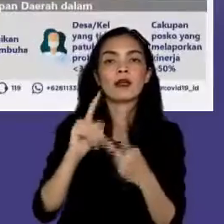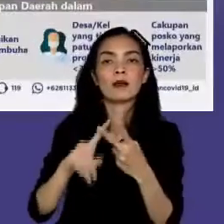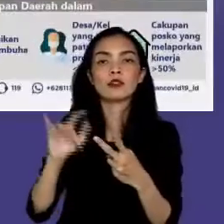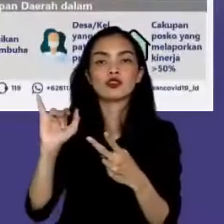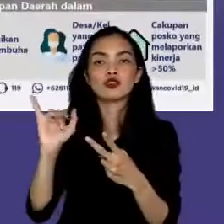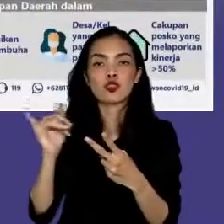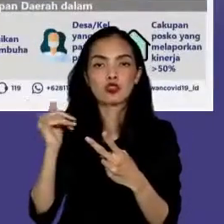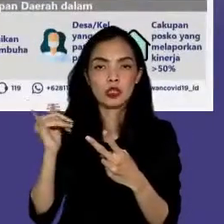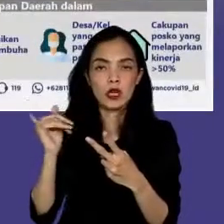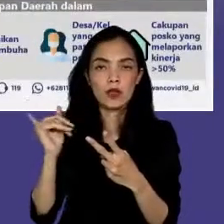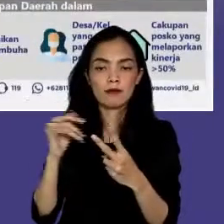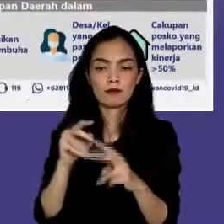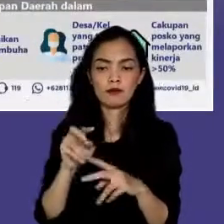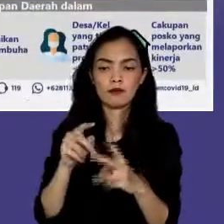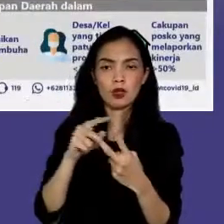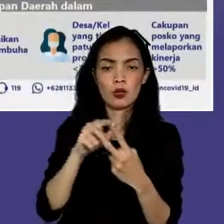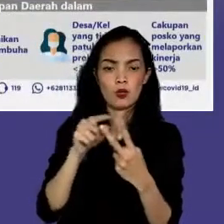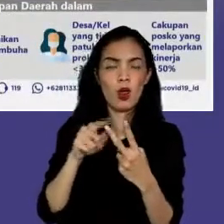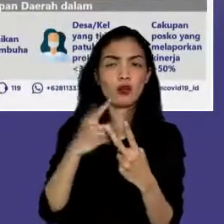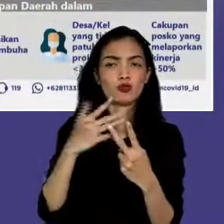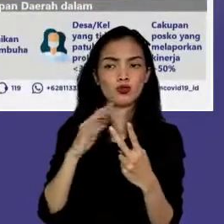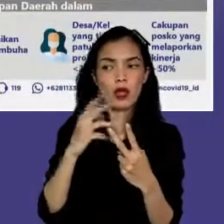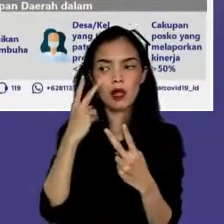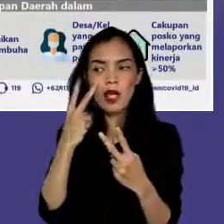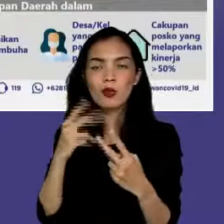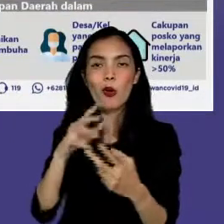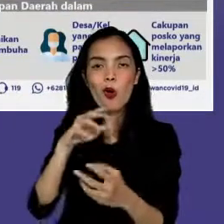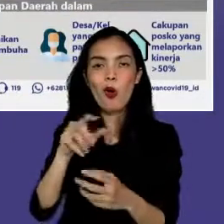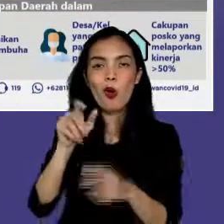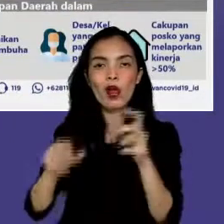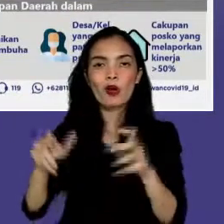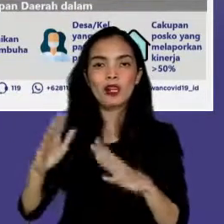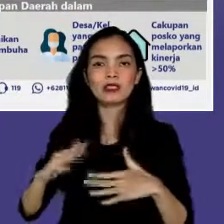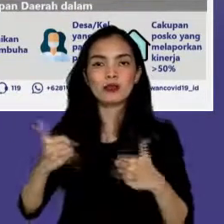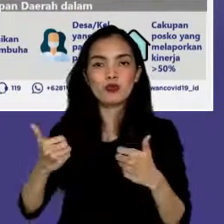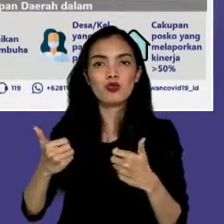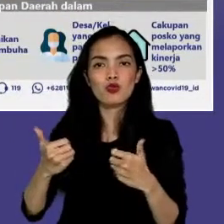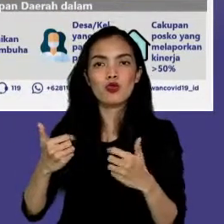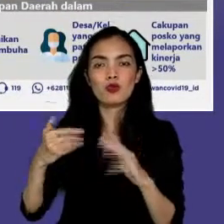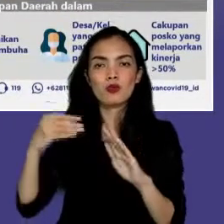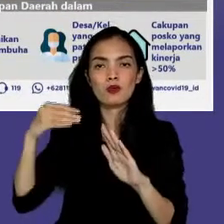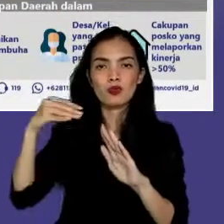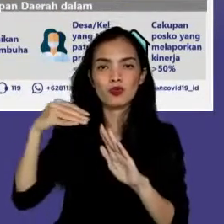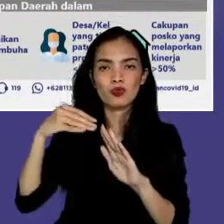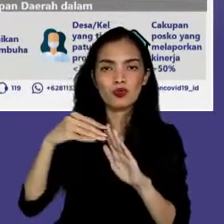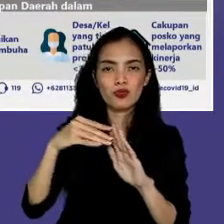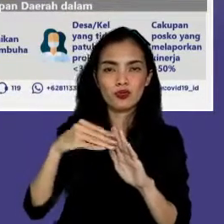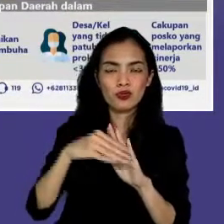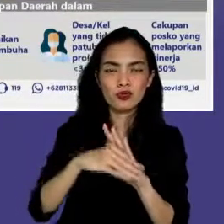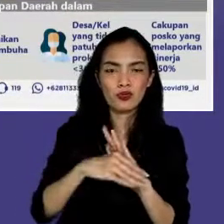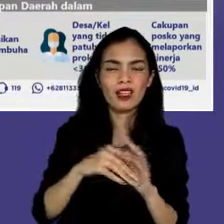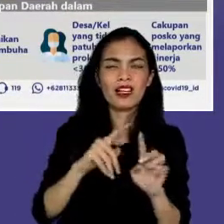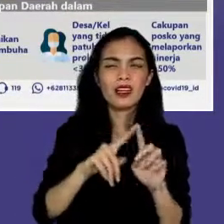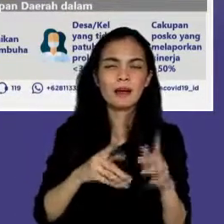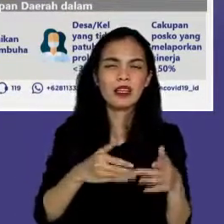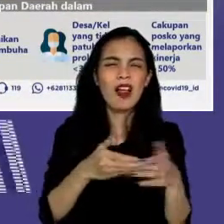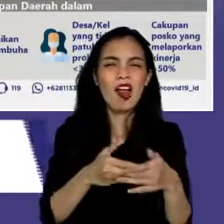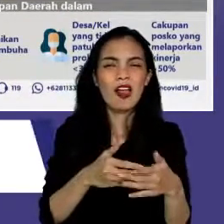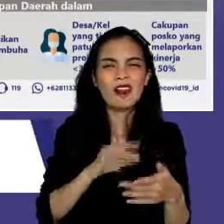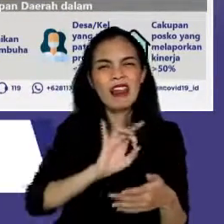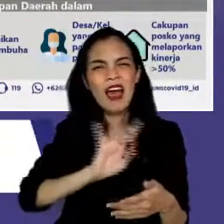Kedua provinsi ini masih menunjukkan adanya penurunan kesembuhan. Hal yang masih menjadi tantangan adalah kematian.